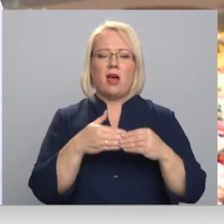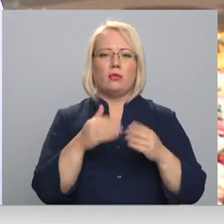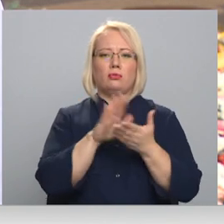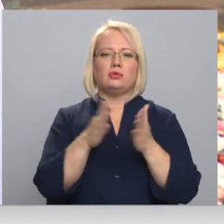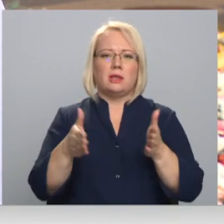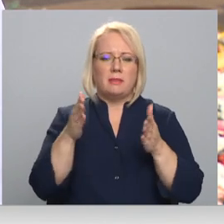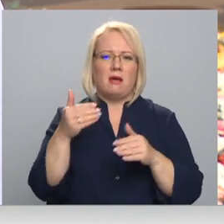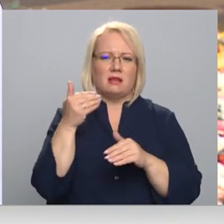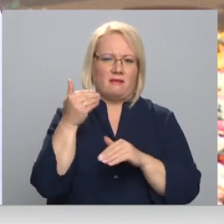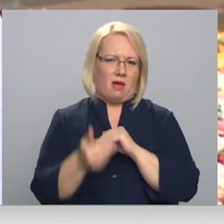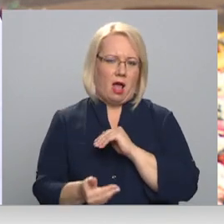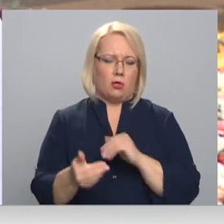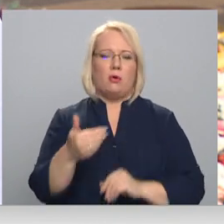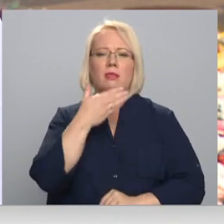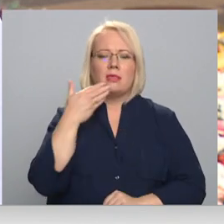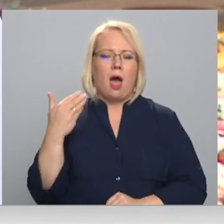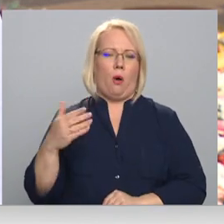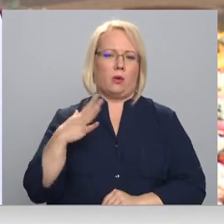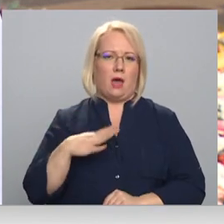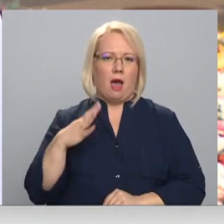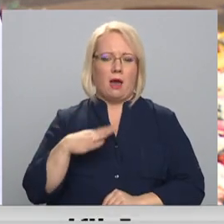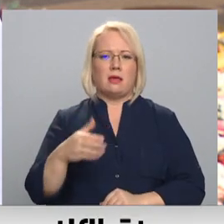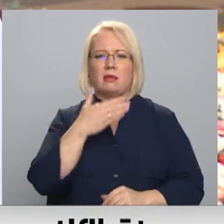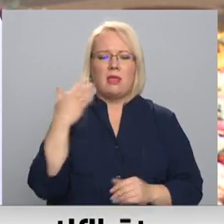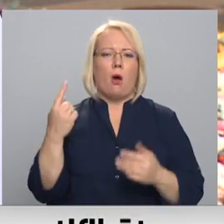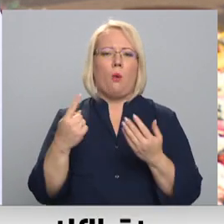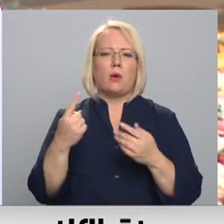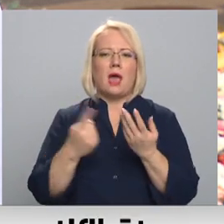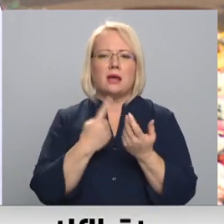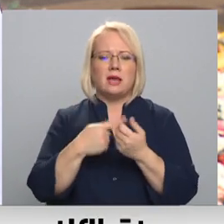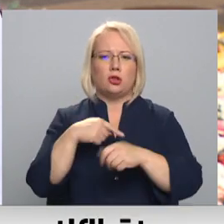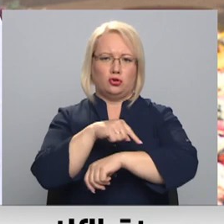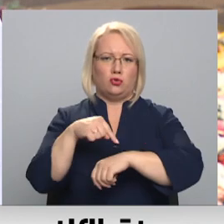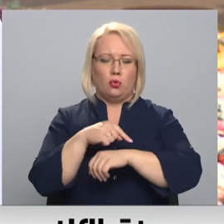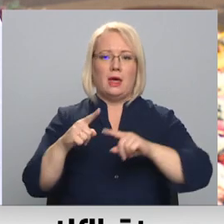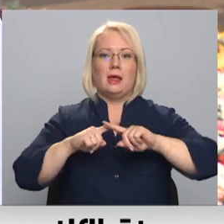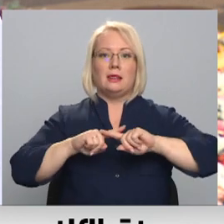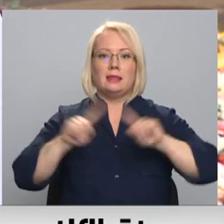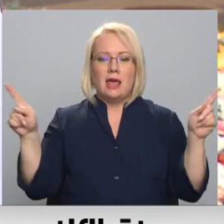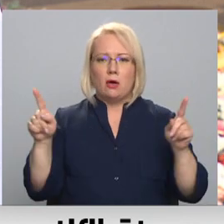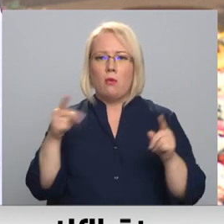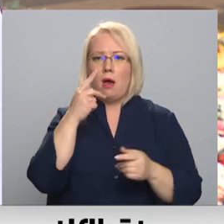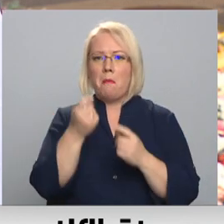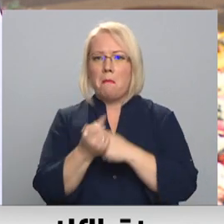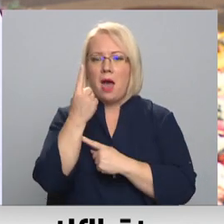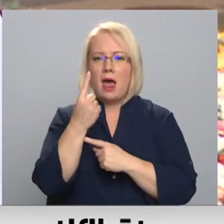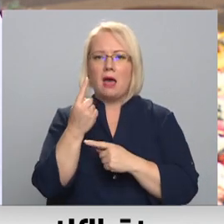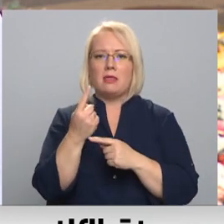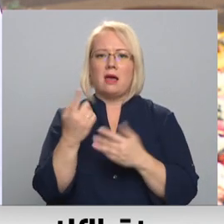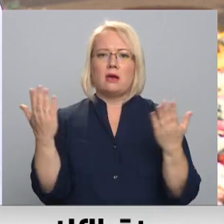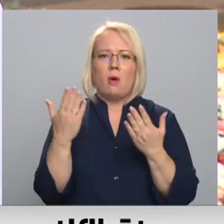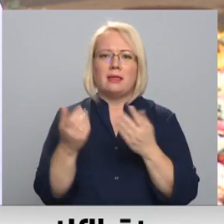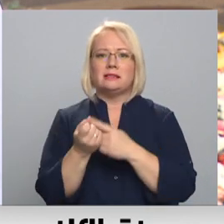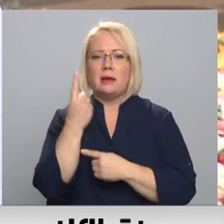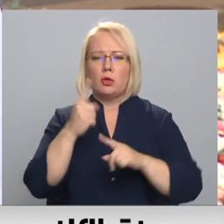Tomēr nav jāgaida, nav jāskait nekādas stundas, bet tikko, kā notiek simptoma, tā uzreiz momentā ir